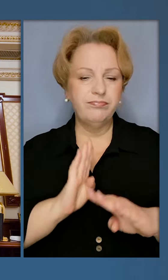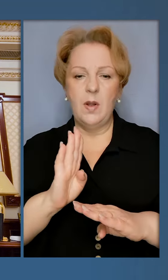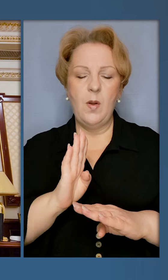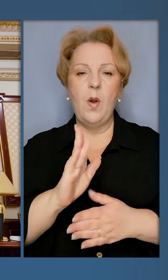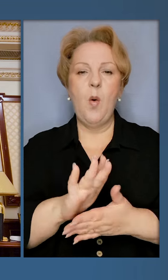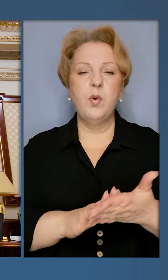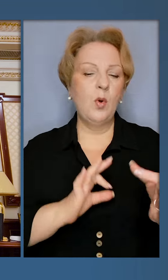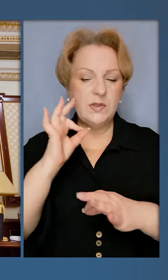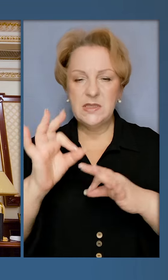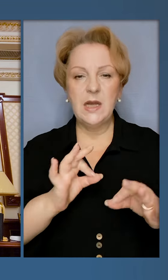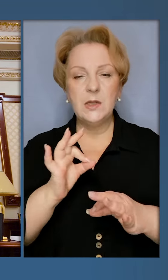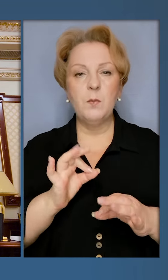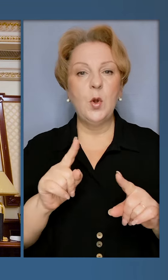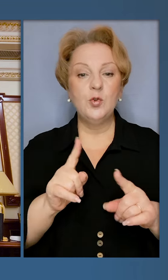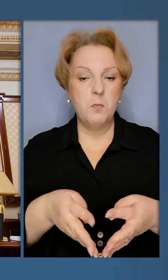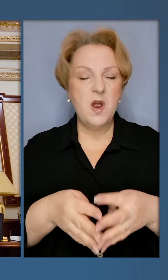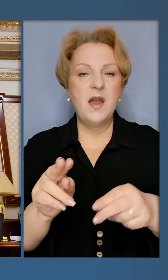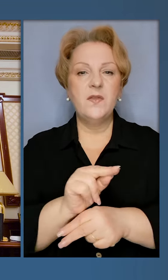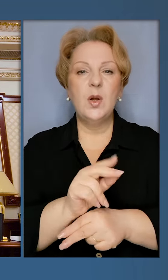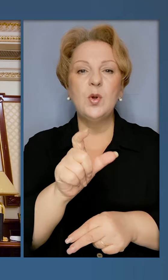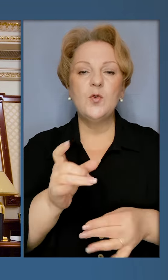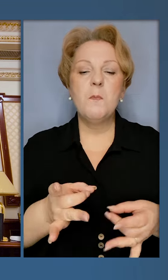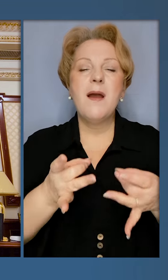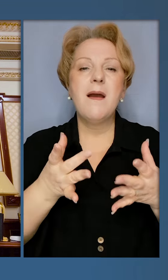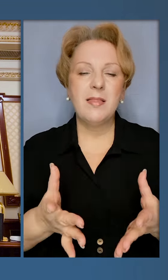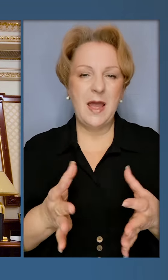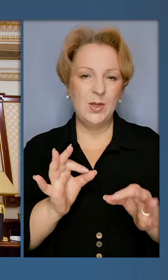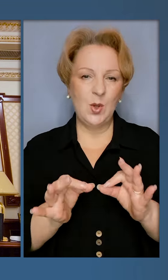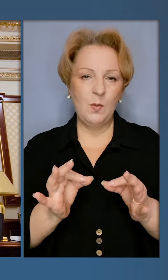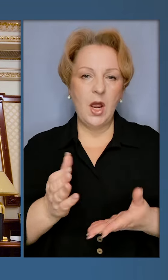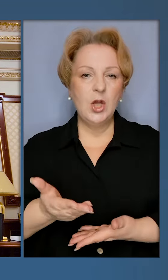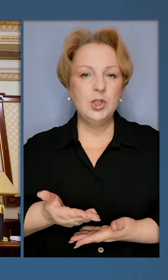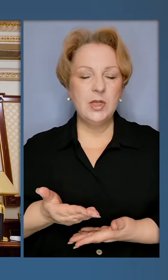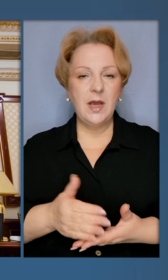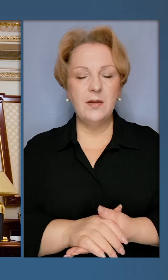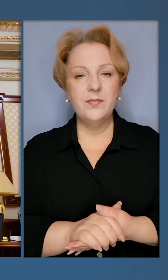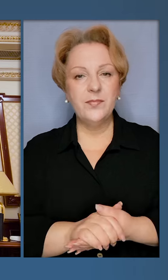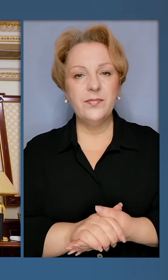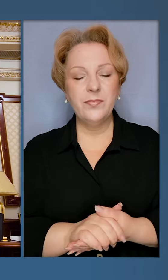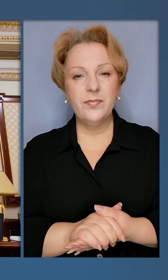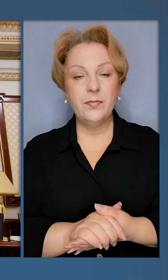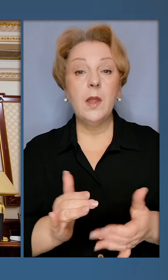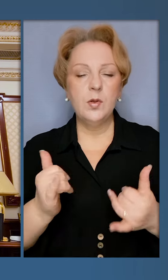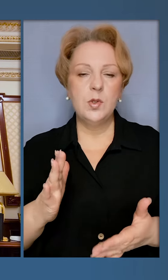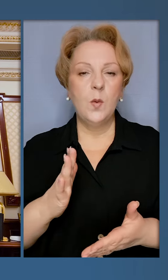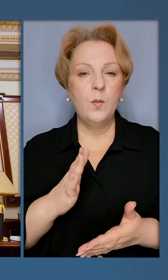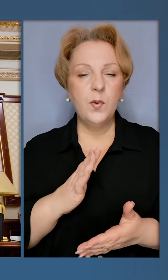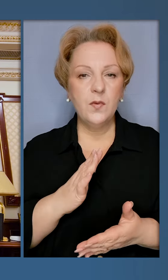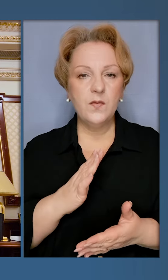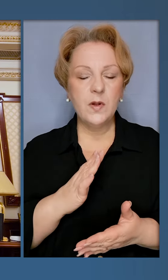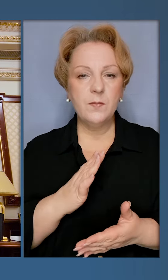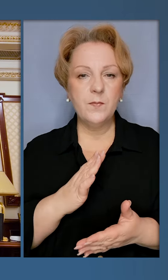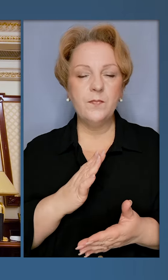продовжує цілодобово, щоб відновити людям елементарну нормальність життя. Сьогодні був